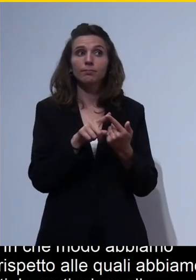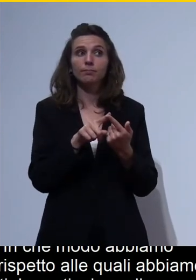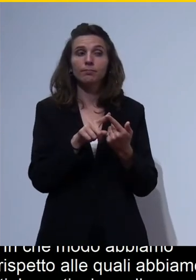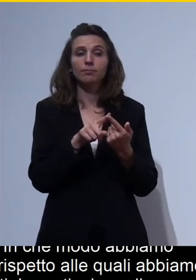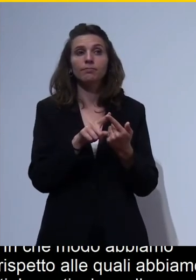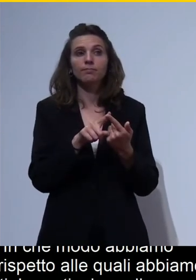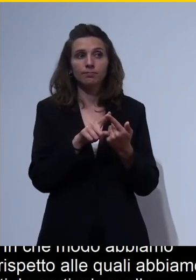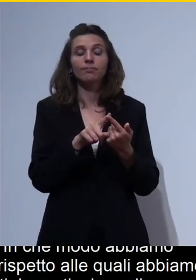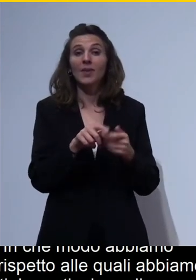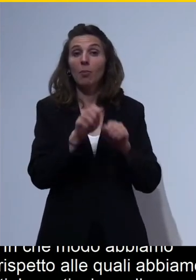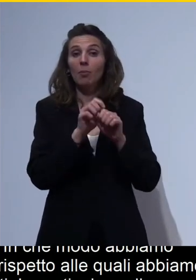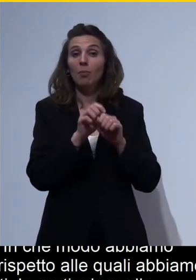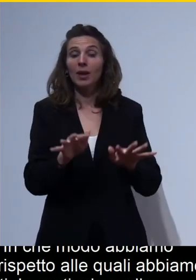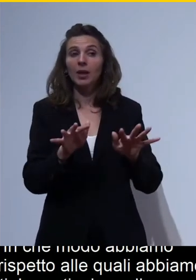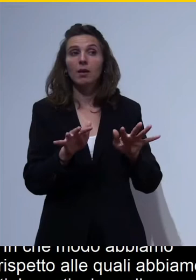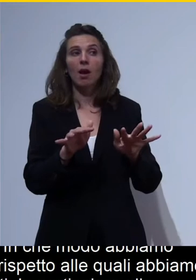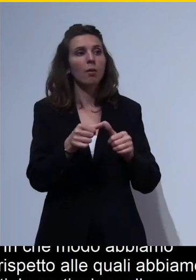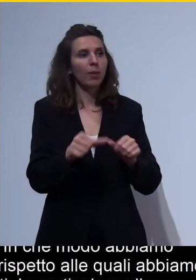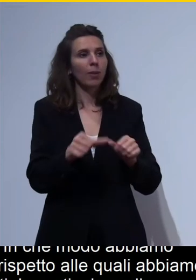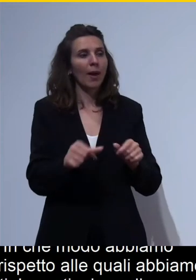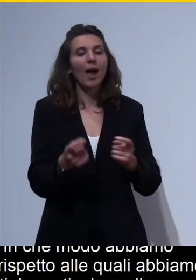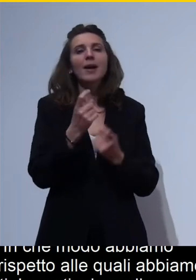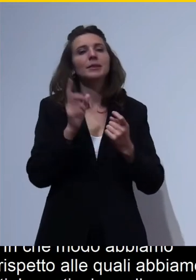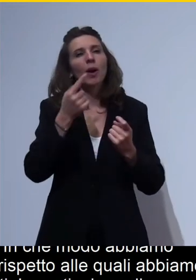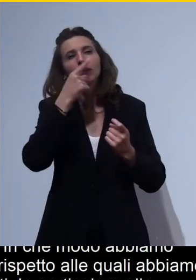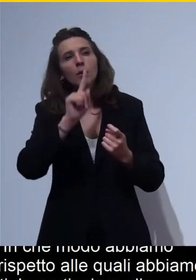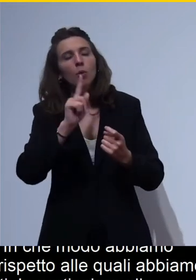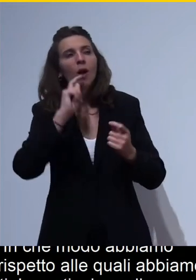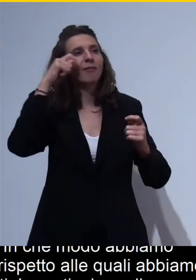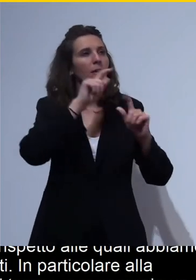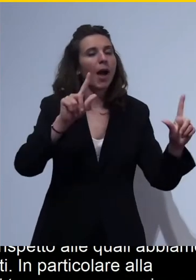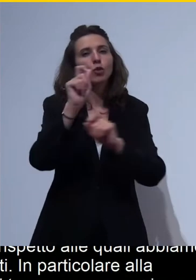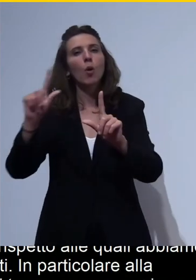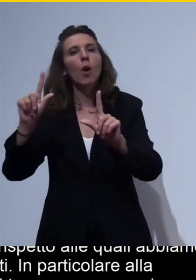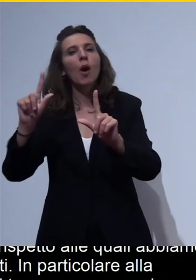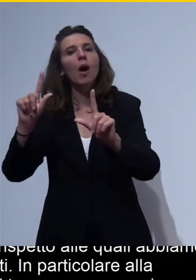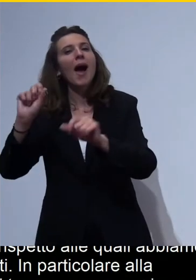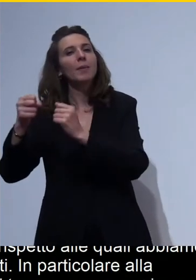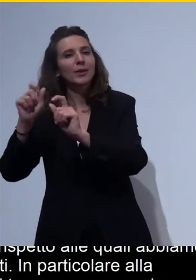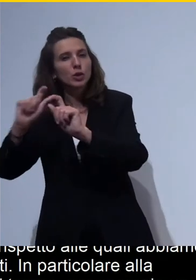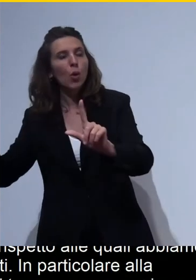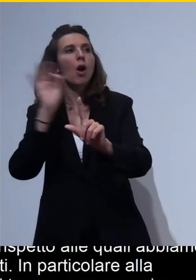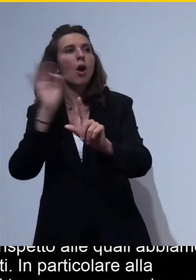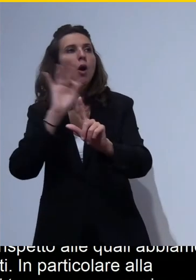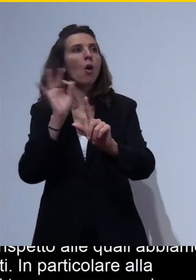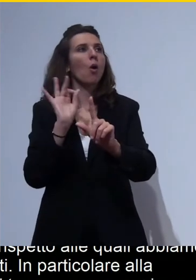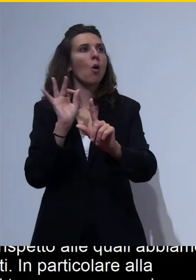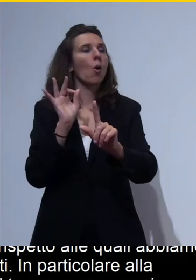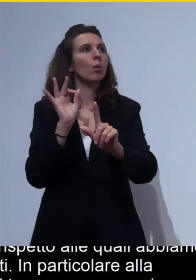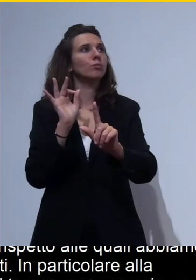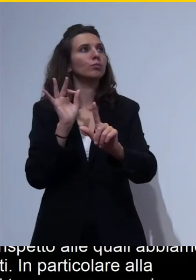basate sul tempo, quindi per esempio un filmato piuttosto che un'animazione, quindi come ci si comporta, se la